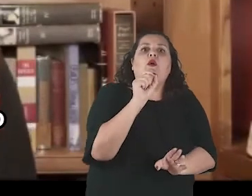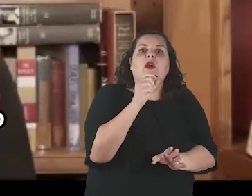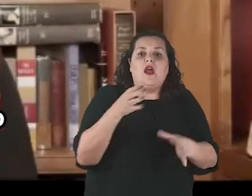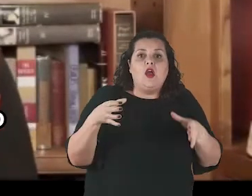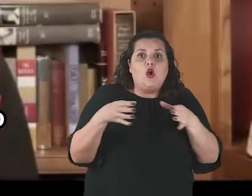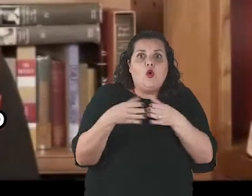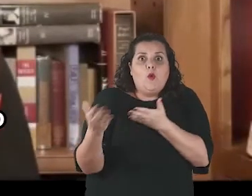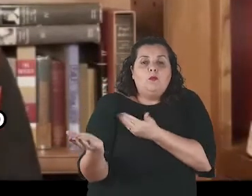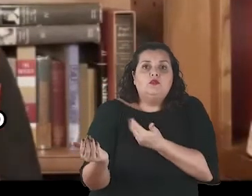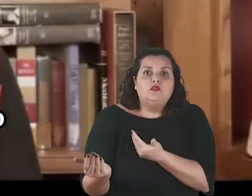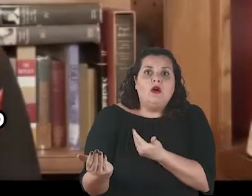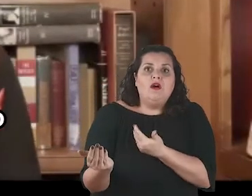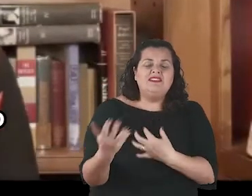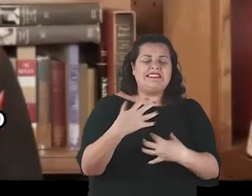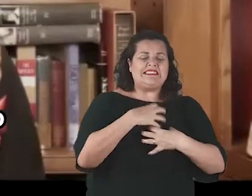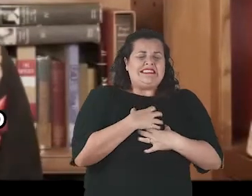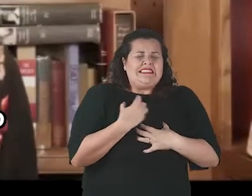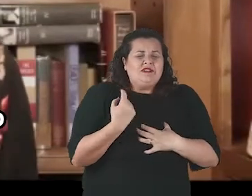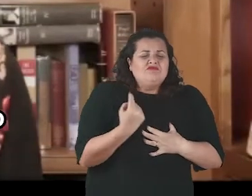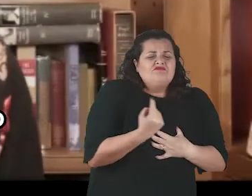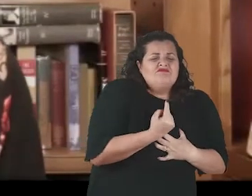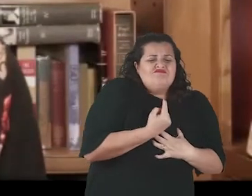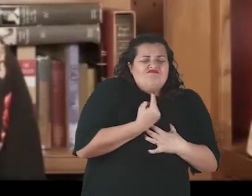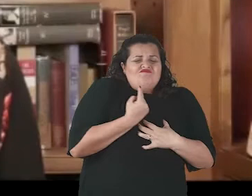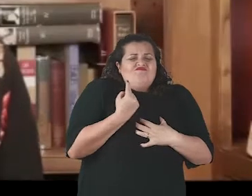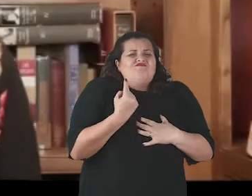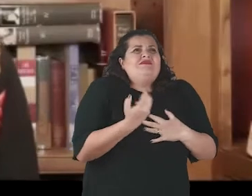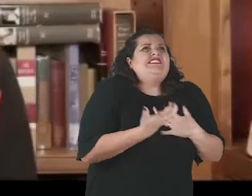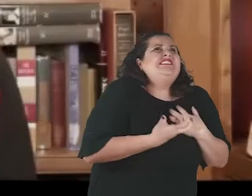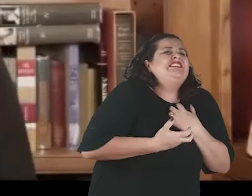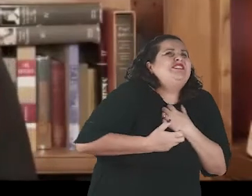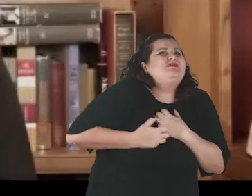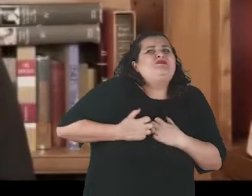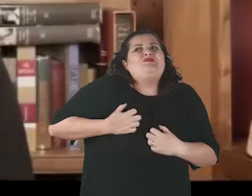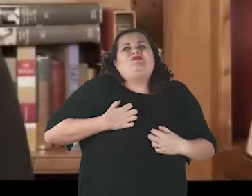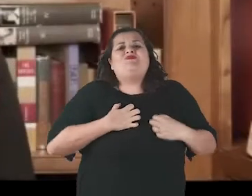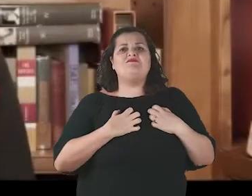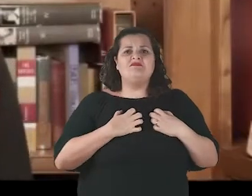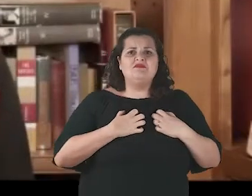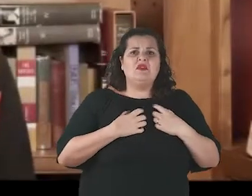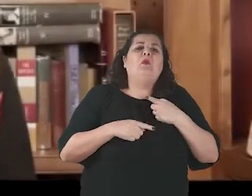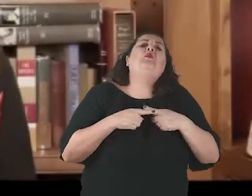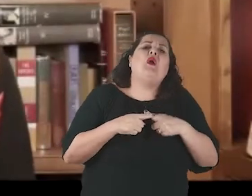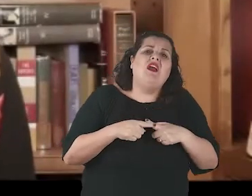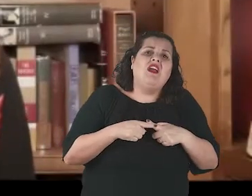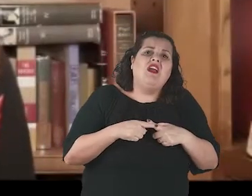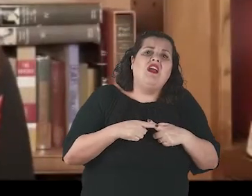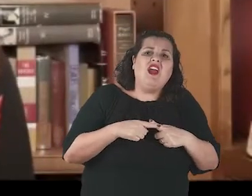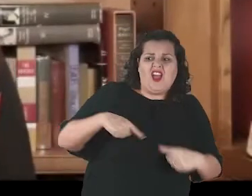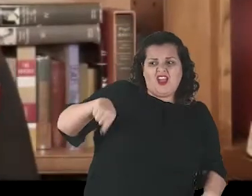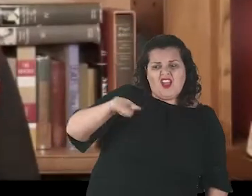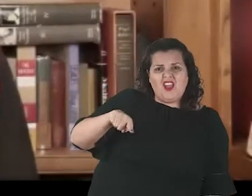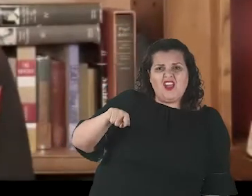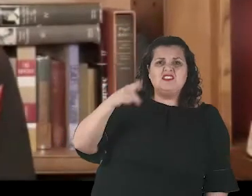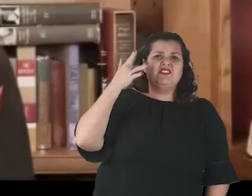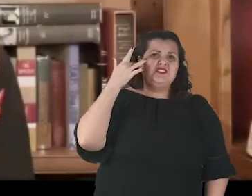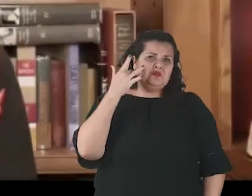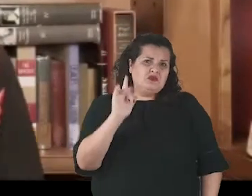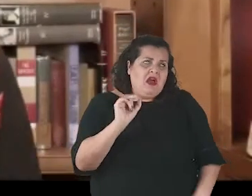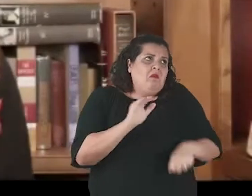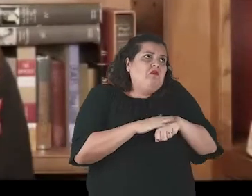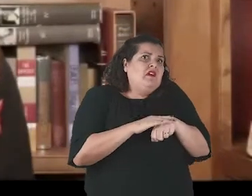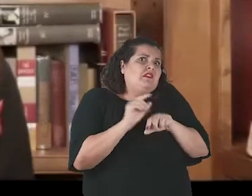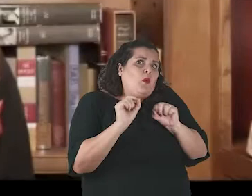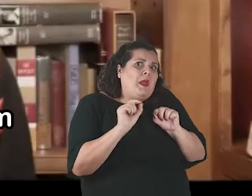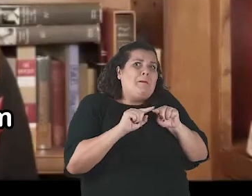wasn't simply that they didn't know what to do with themselves, but rather that they had problems articulating what they were